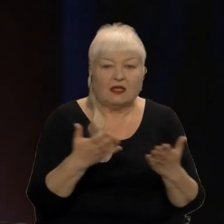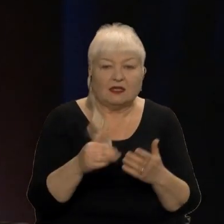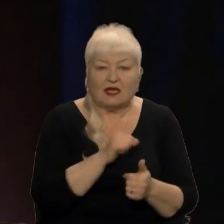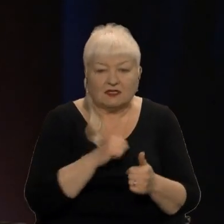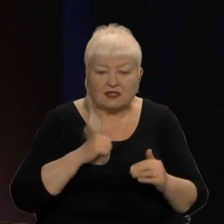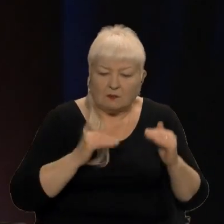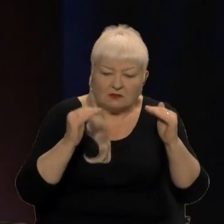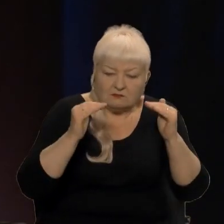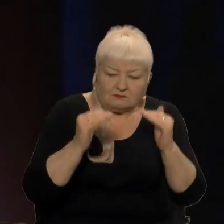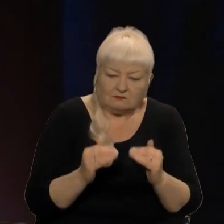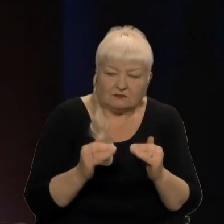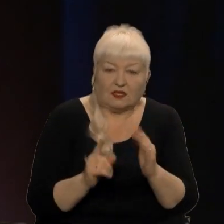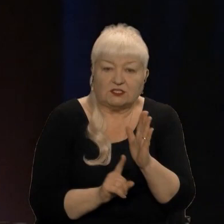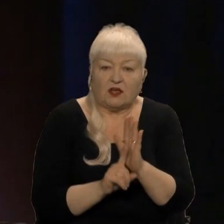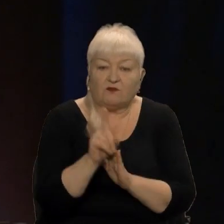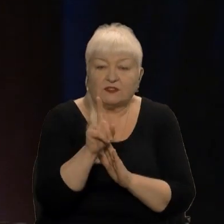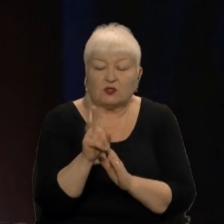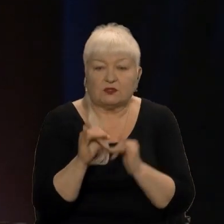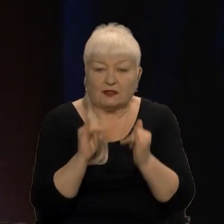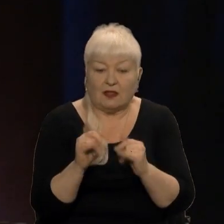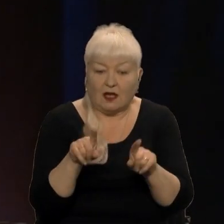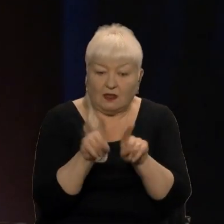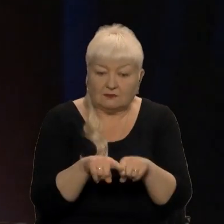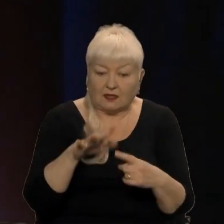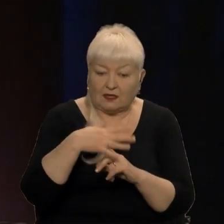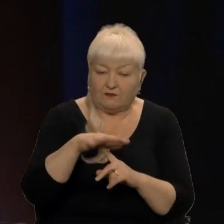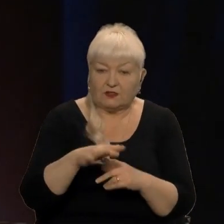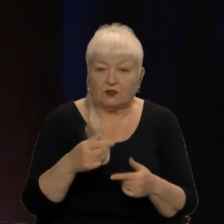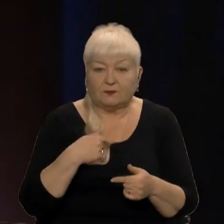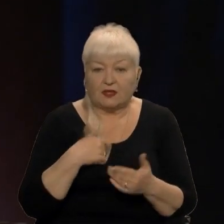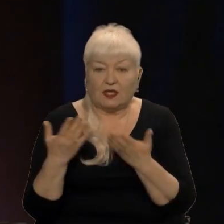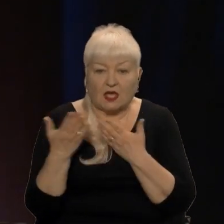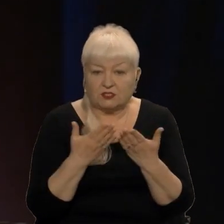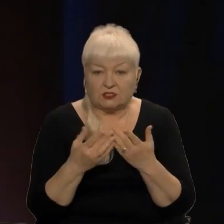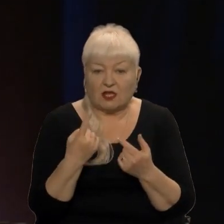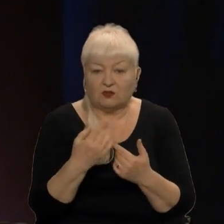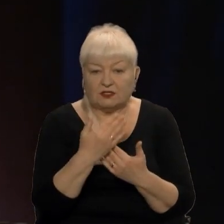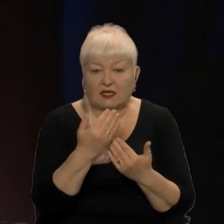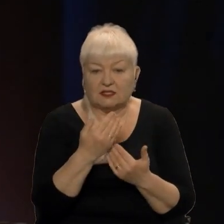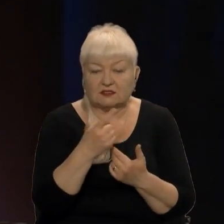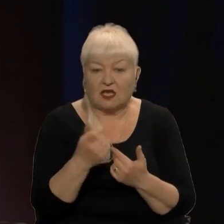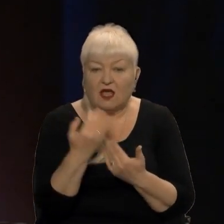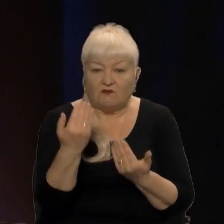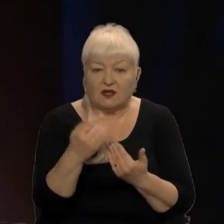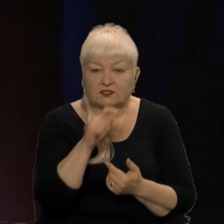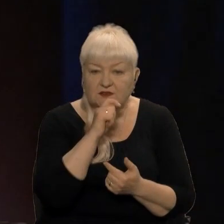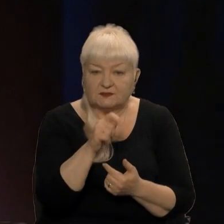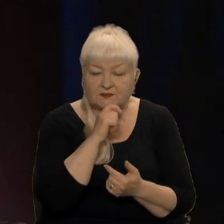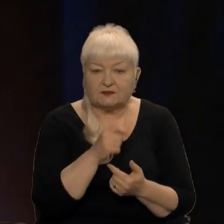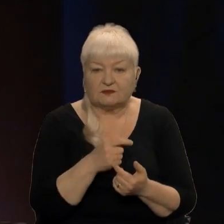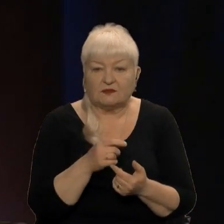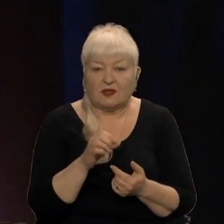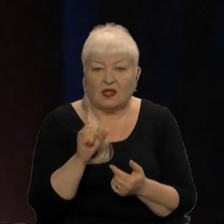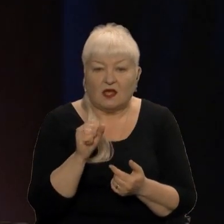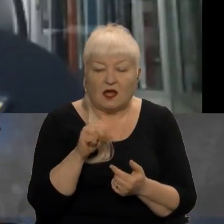гвинтокрилів, і така функція, готуючись до ефіру, я читав одне із ваших інтерв'ю, авторотація, що це, як